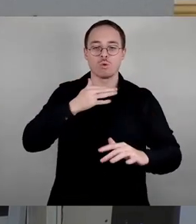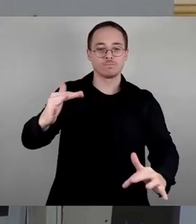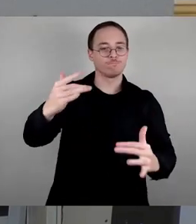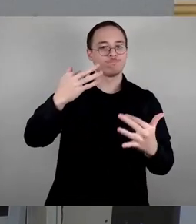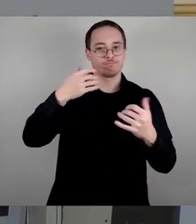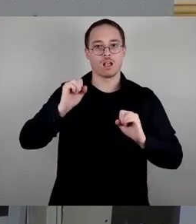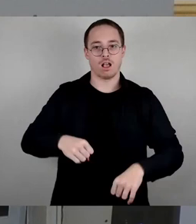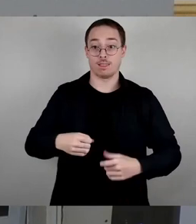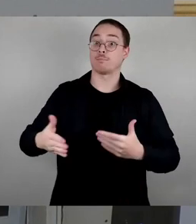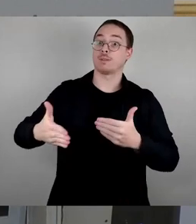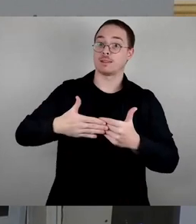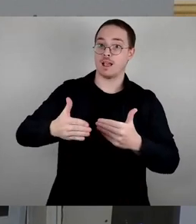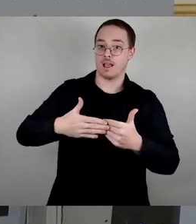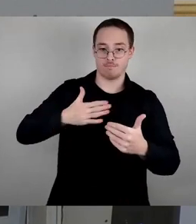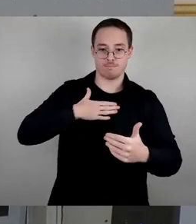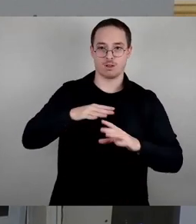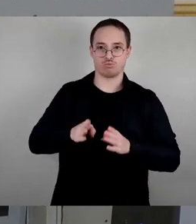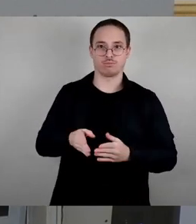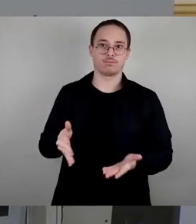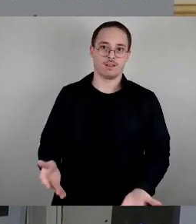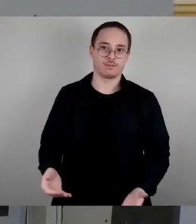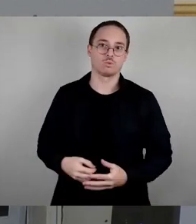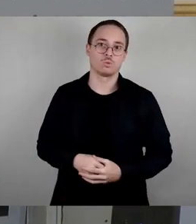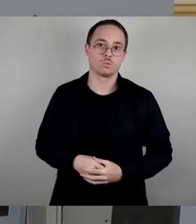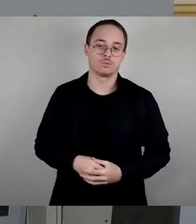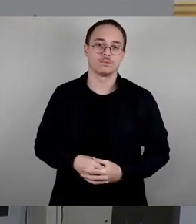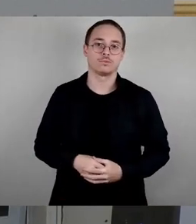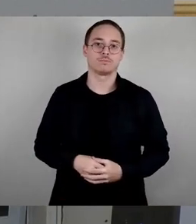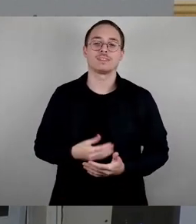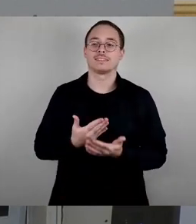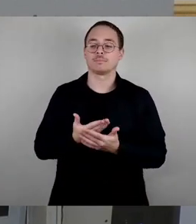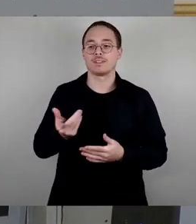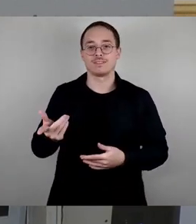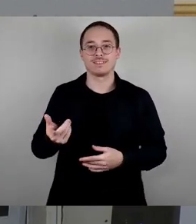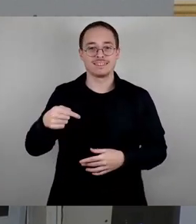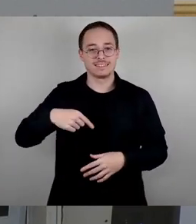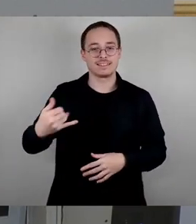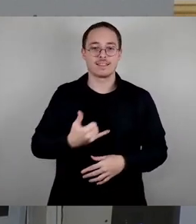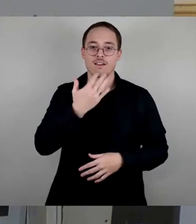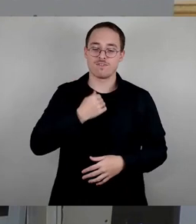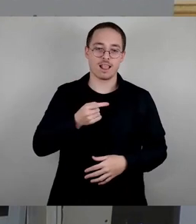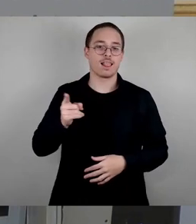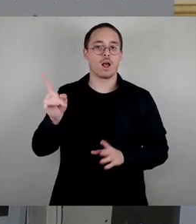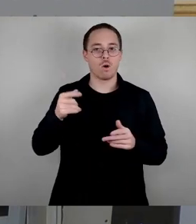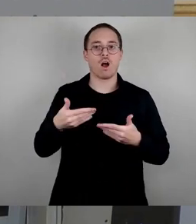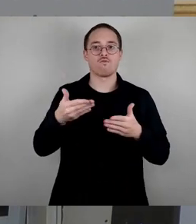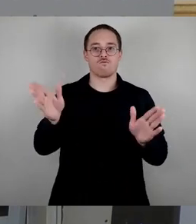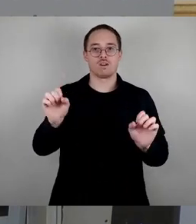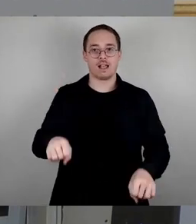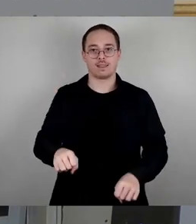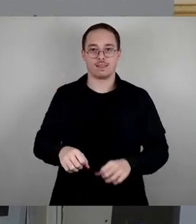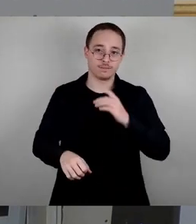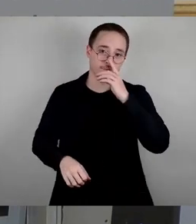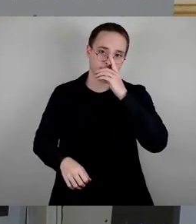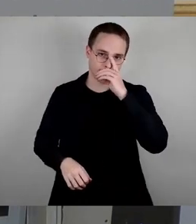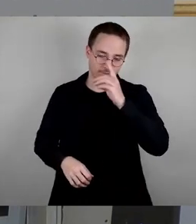sind ganz klar, dass das Bad auch dieses Jahr eröffnet, dass wir also keine Pause erlegen. Und da ist es natürlich wichtig, dass da jetzt